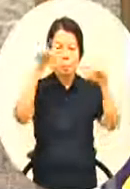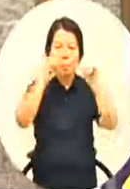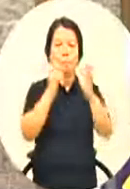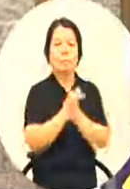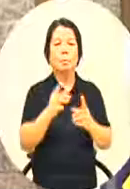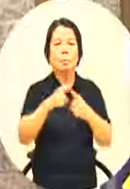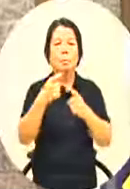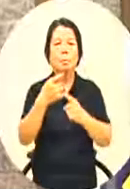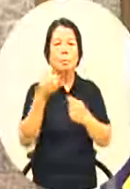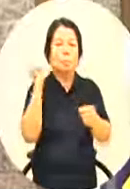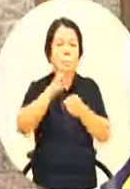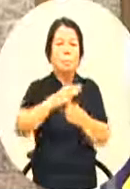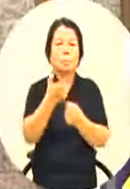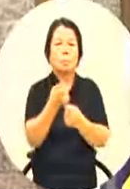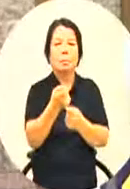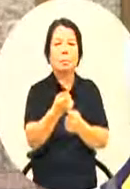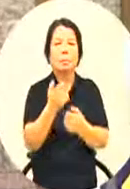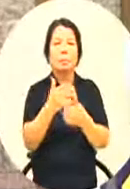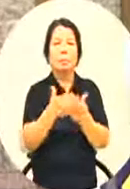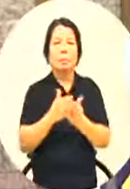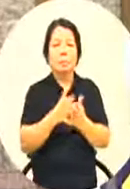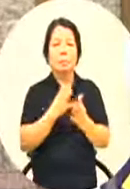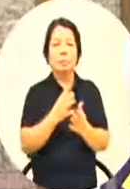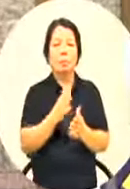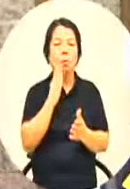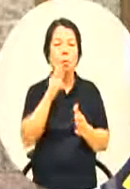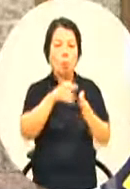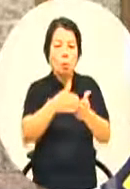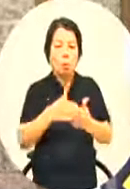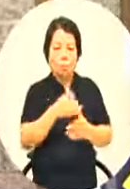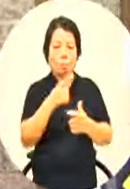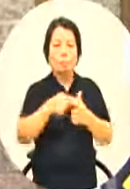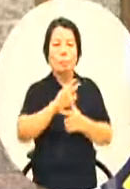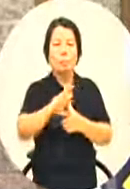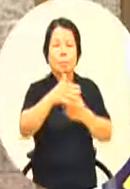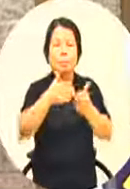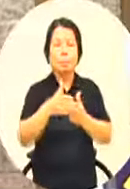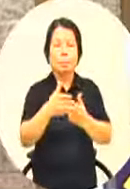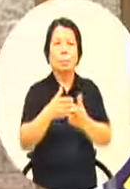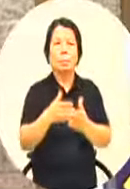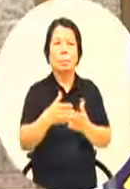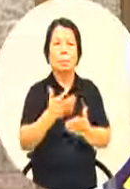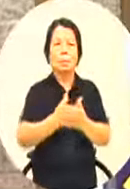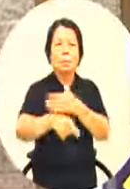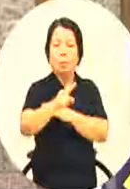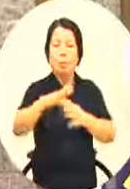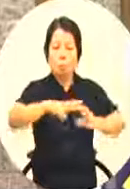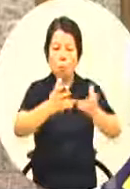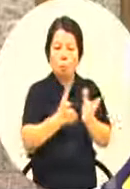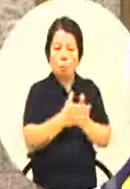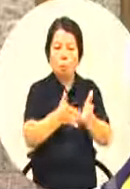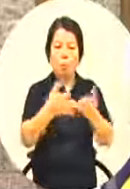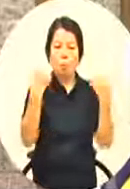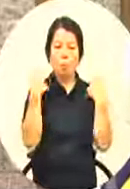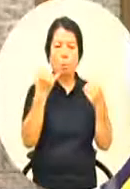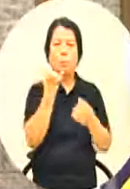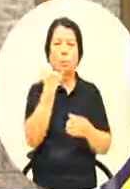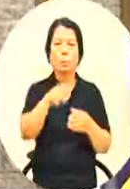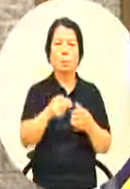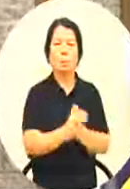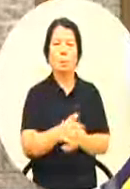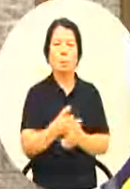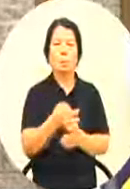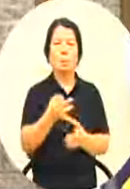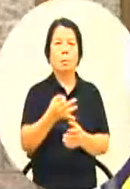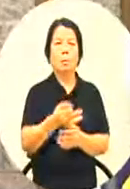做这方面的事情担任起这样的角色我相信我跟我们的团队可以承担但是在这个经费上面就希望